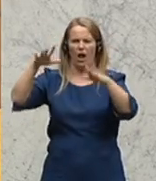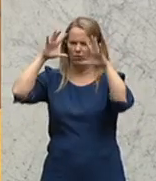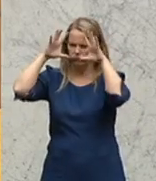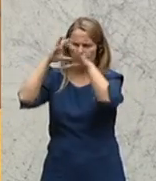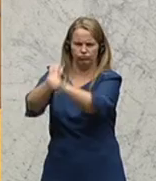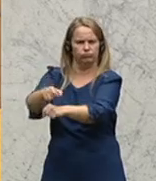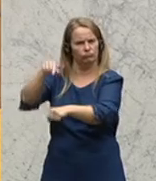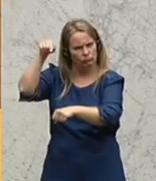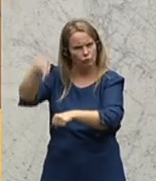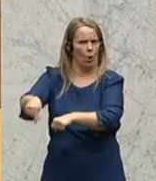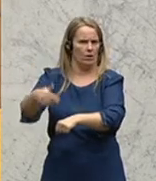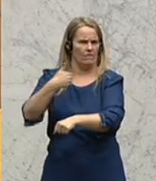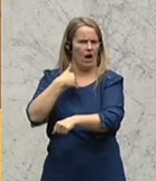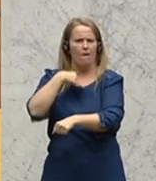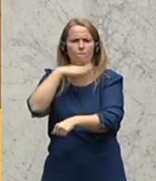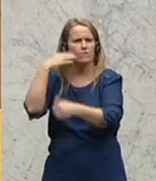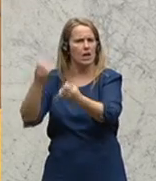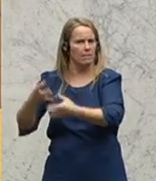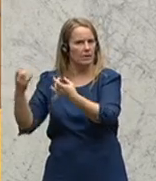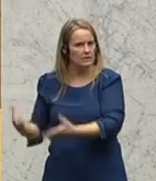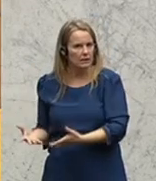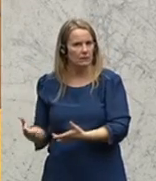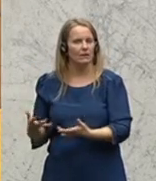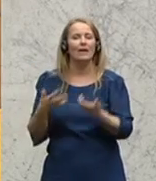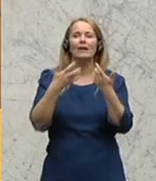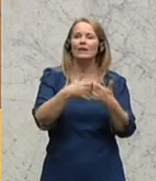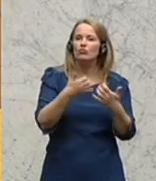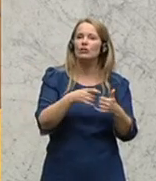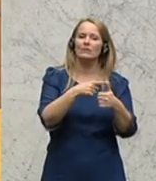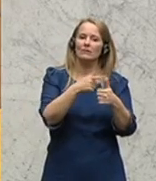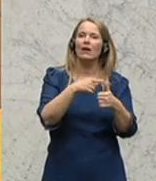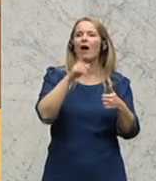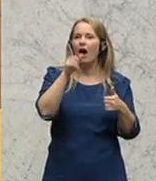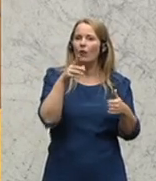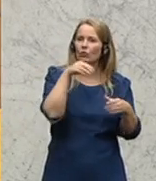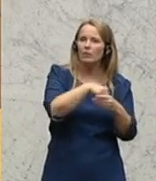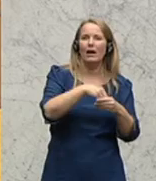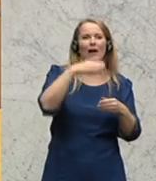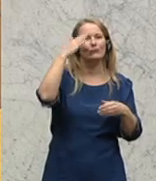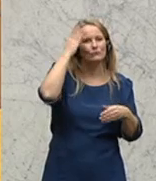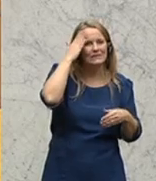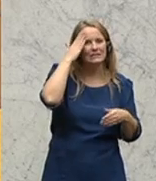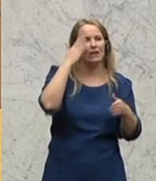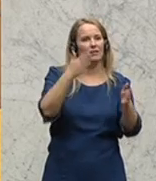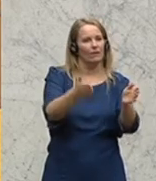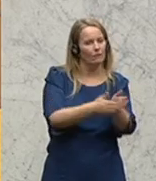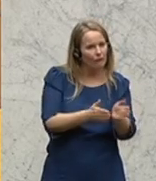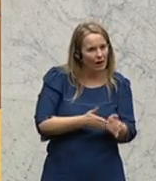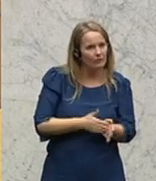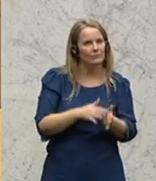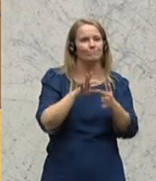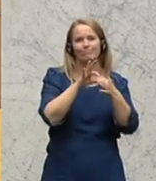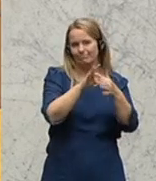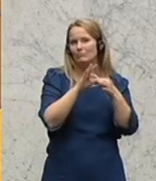stattgefunden haben. Bei Geschichte geht es natürlich einerseits um Wissen, um Fakten, in Bezug auf